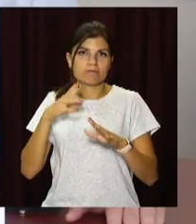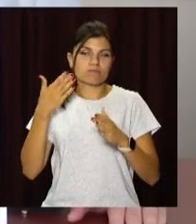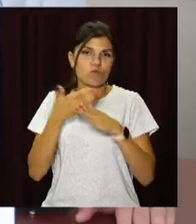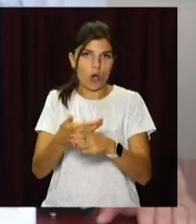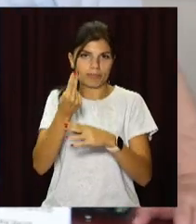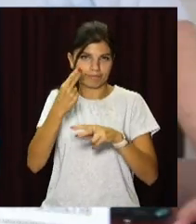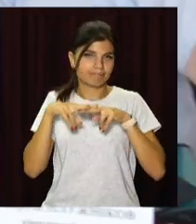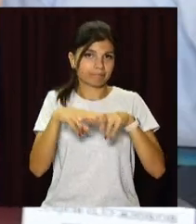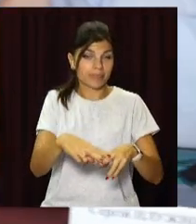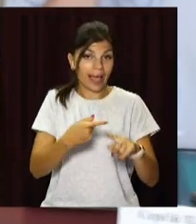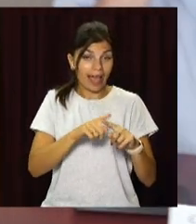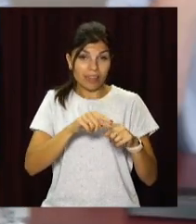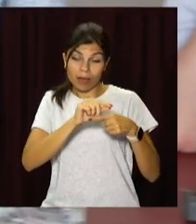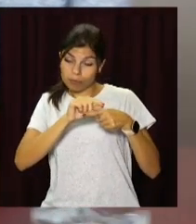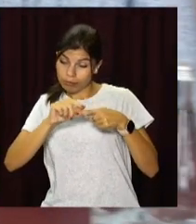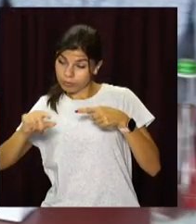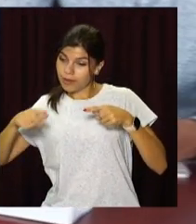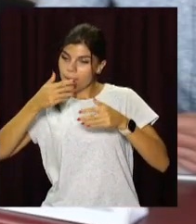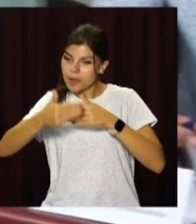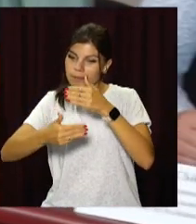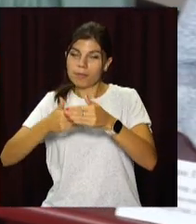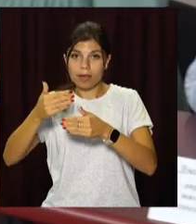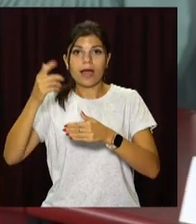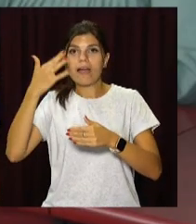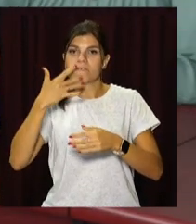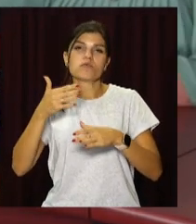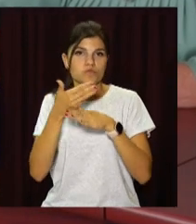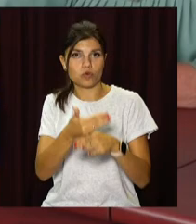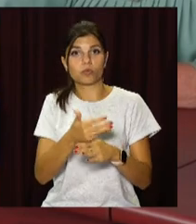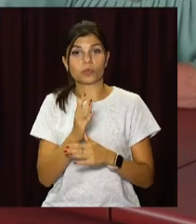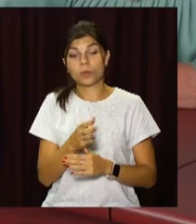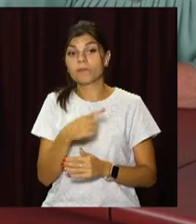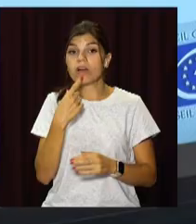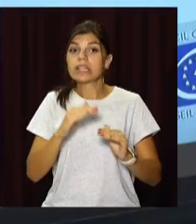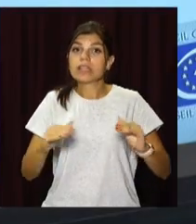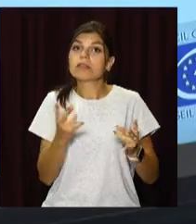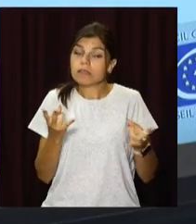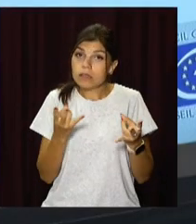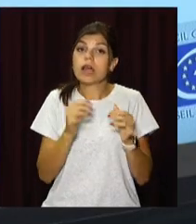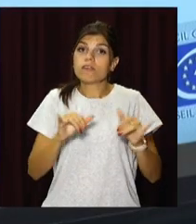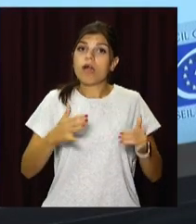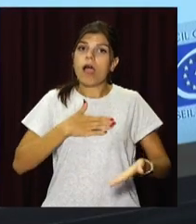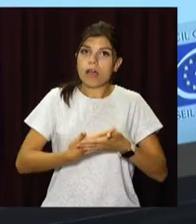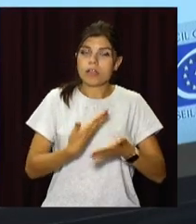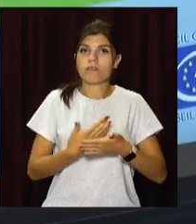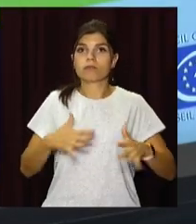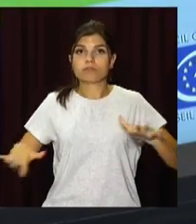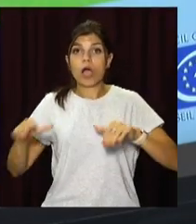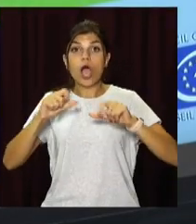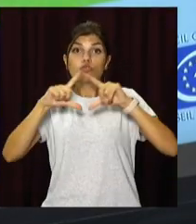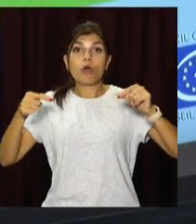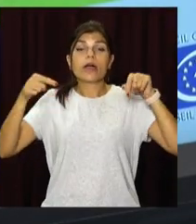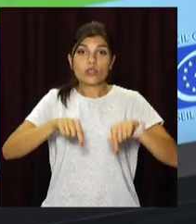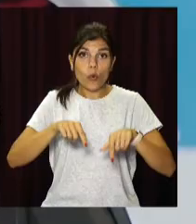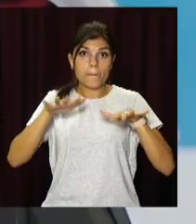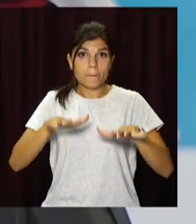Влада Кам'янського і представники Ради Європи сходяться на думці, що в дітей необхідно розвивати активну громадянську позицію, а школи – саме ті